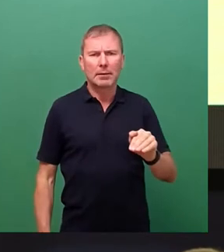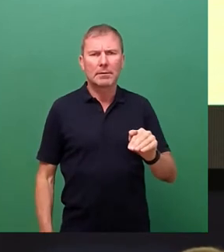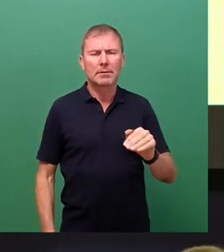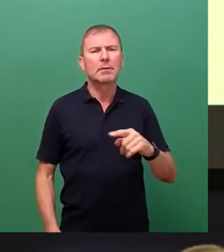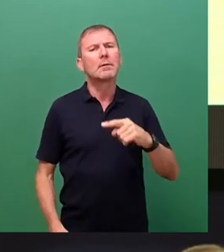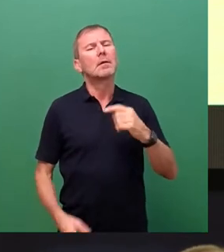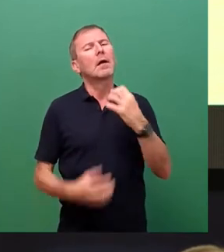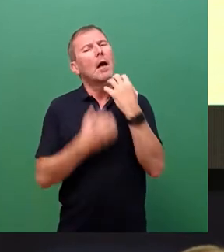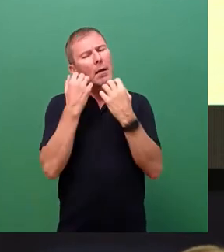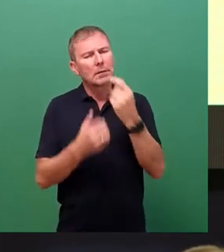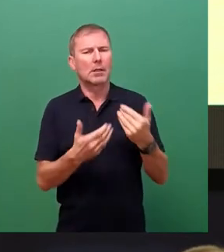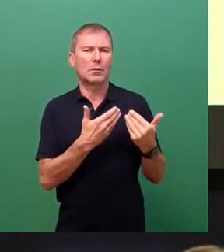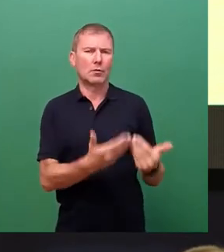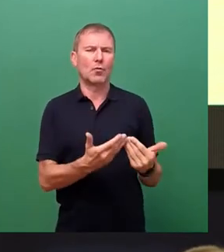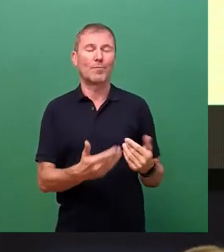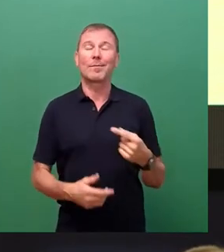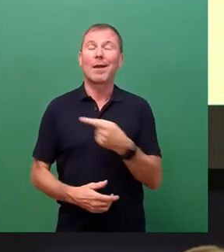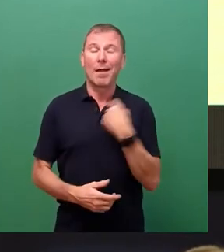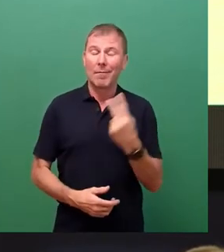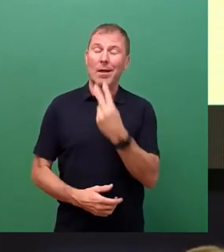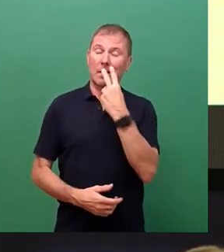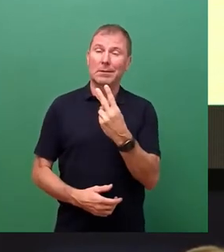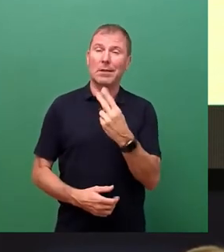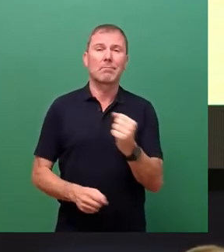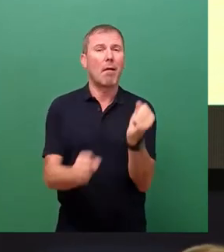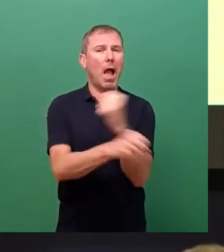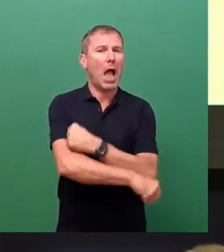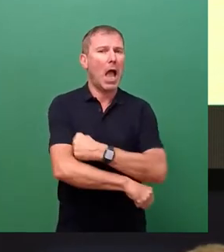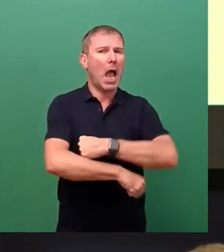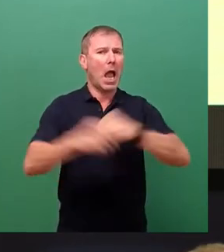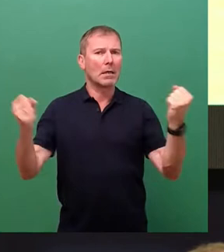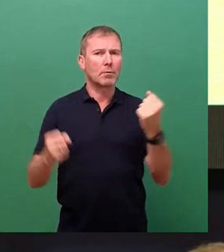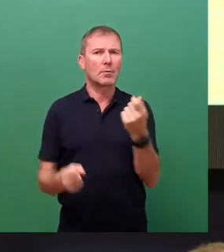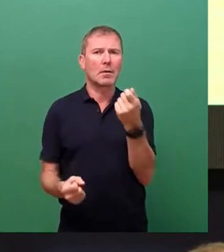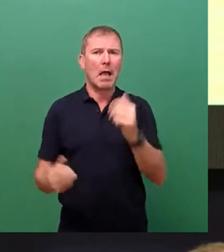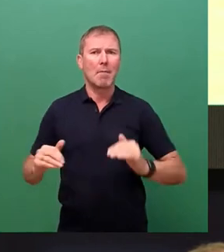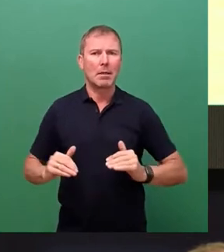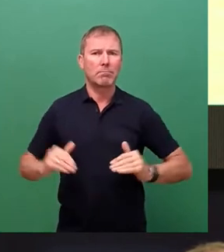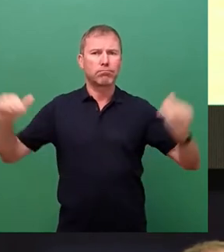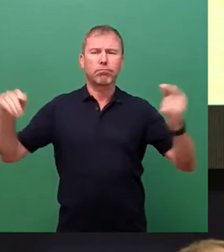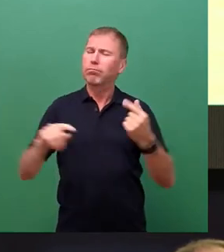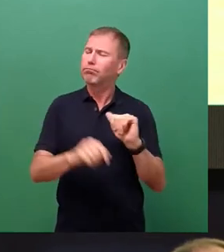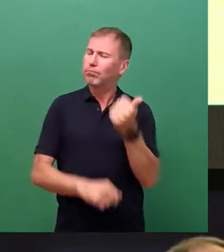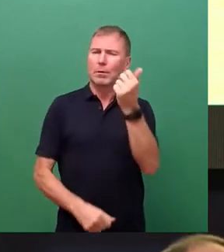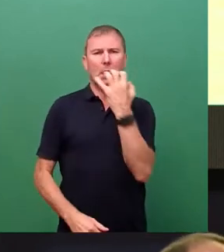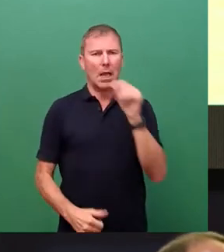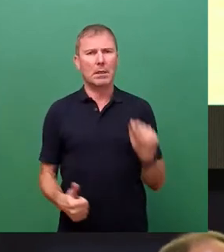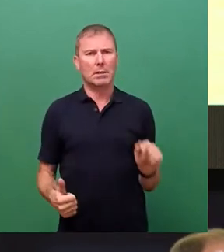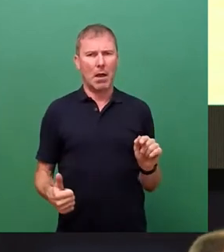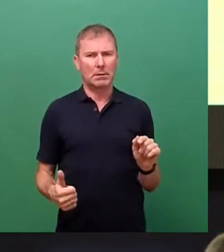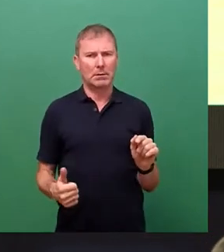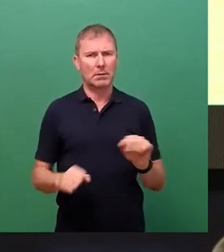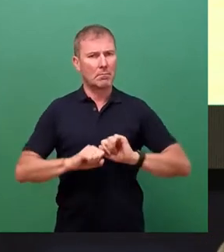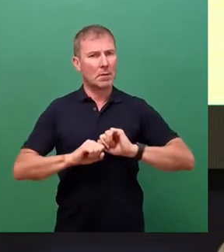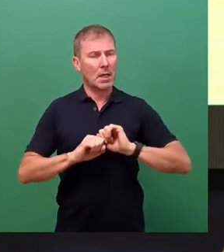so, Zitat, Wir sehen eine Explosion der Energiepreise, vor allem bei Gas. Klar ist, dass